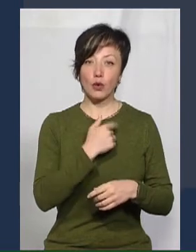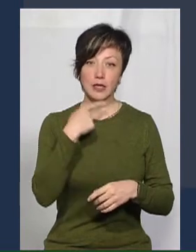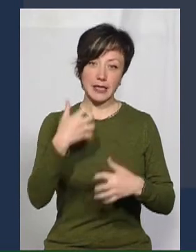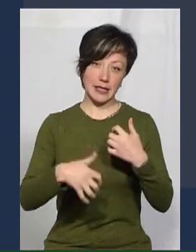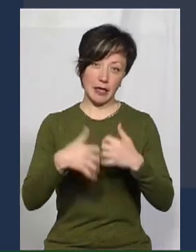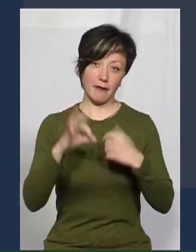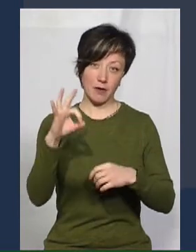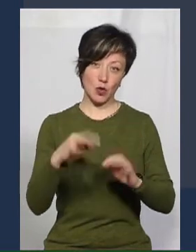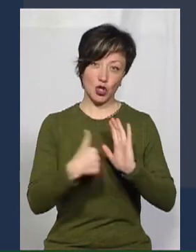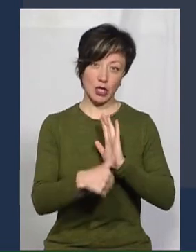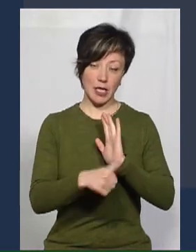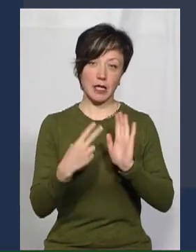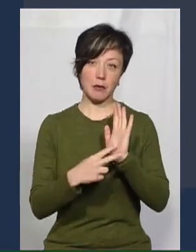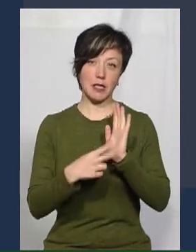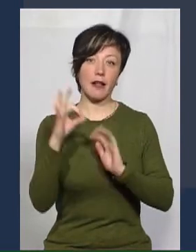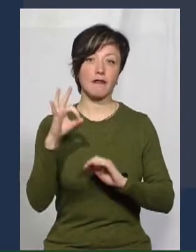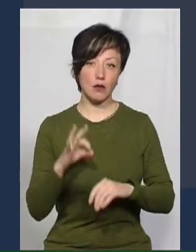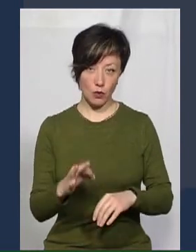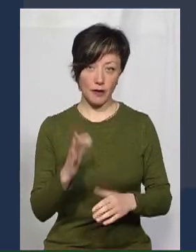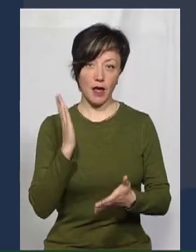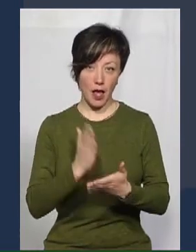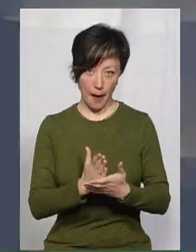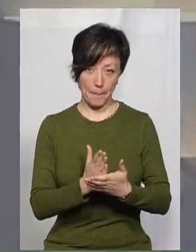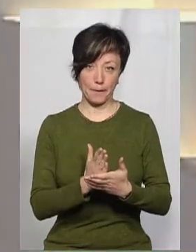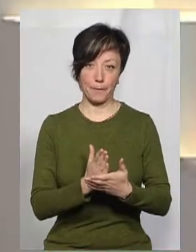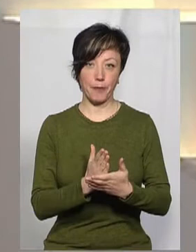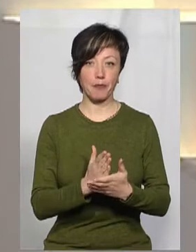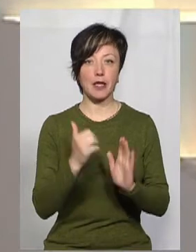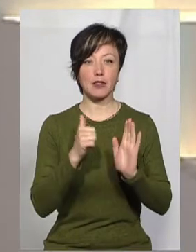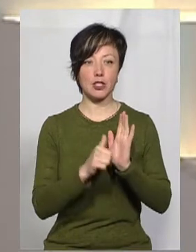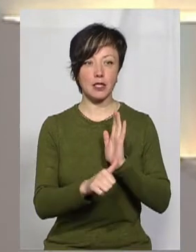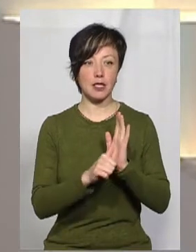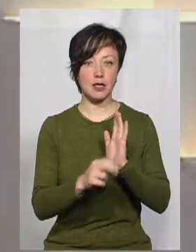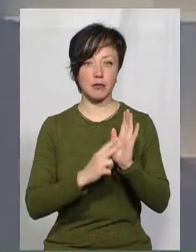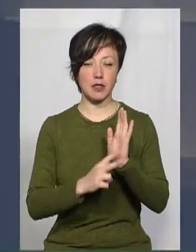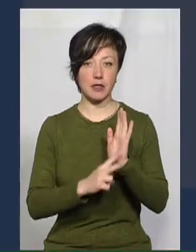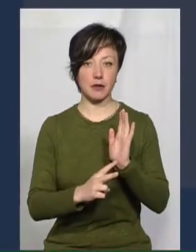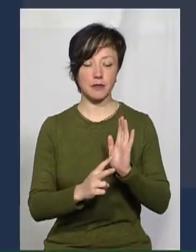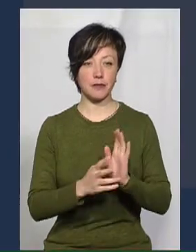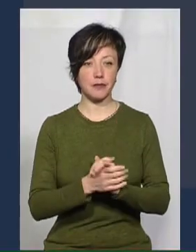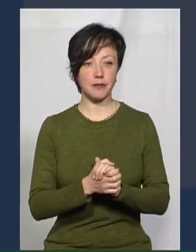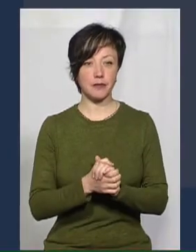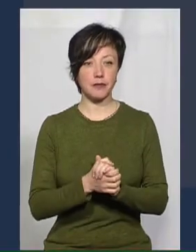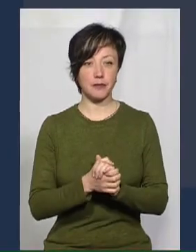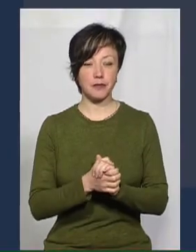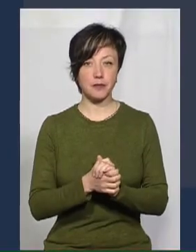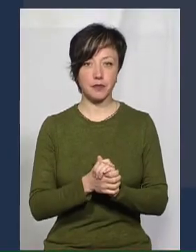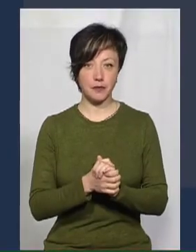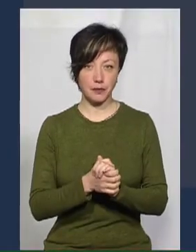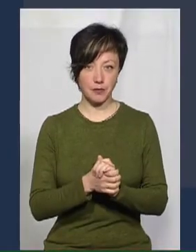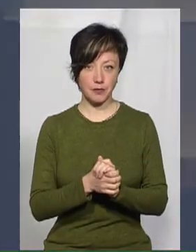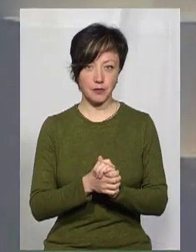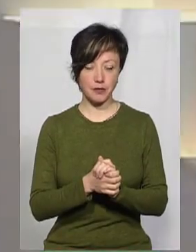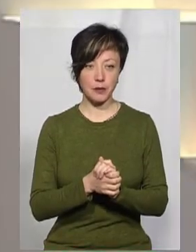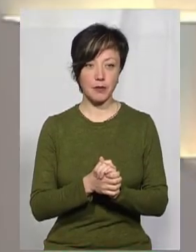відсоток вкладає 60-70 відсотків. Ще раз повторіть, скільки відсотків? 60-70 відсотків.